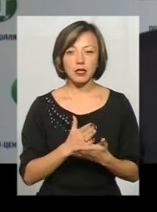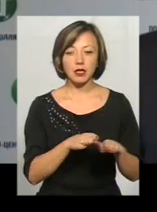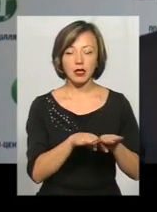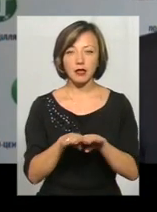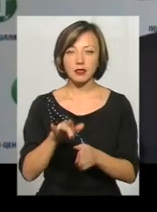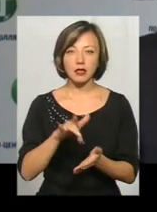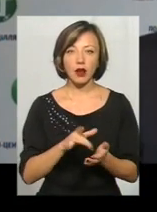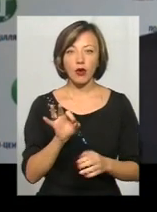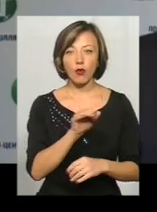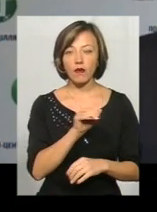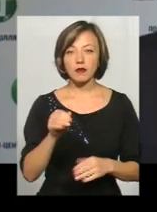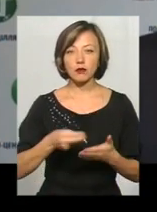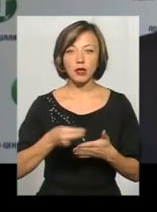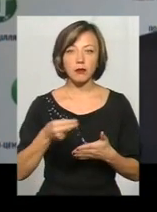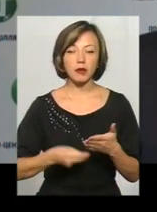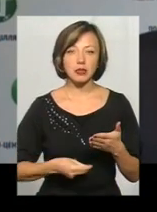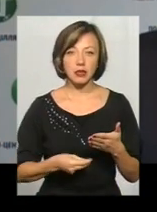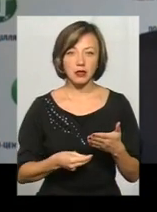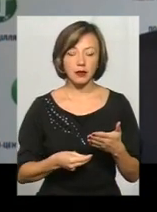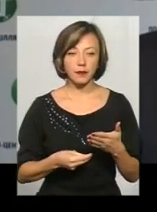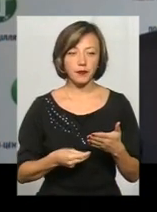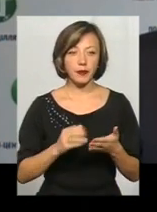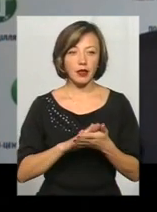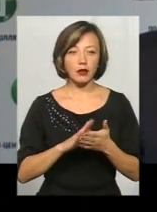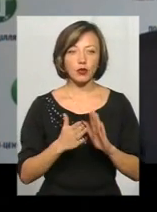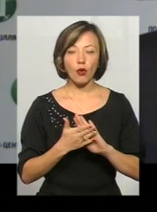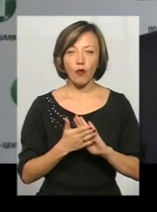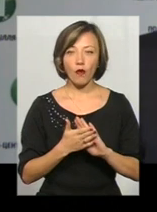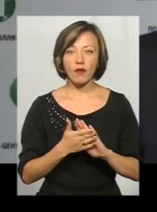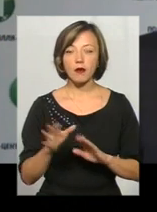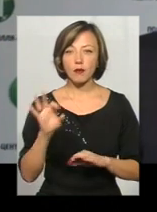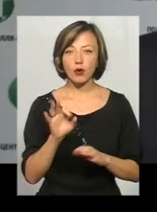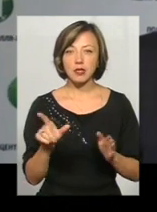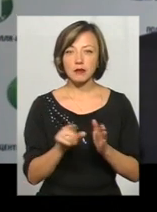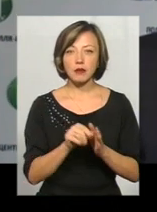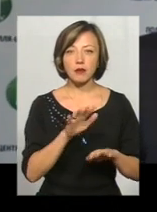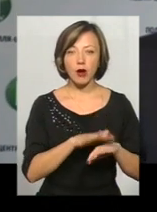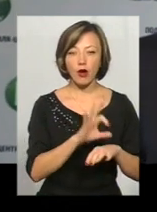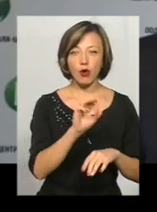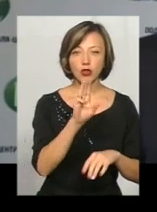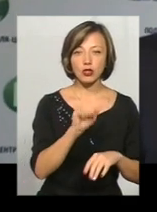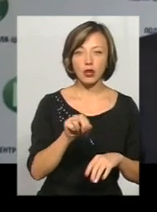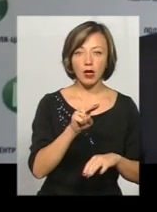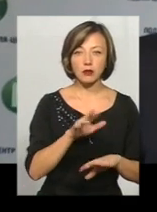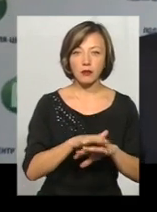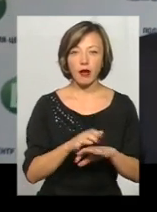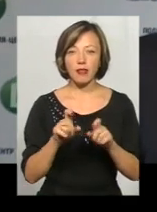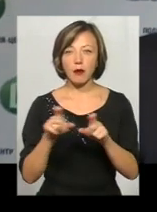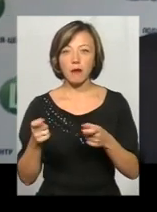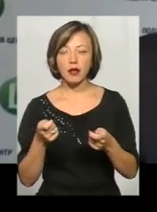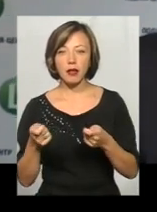Центрального офісу підписаний договір про співпрацю між Ощадним банком та Департаментом